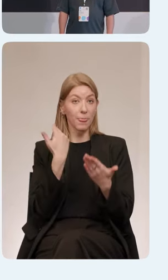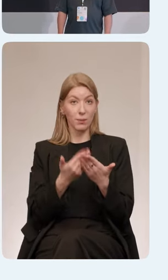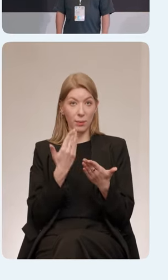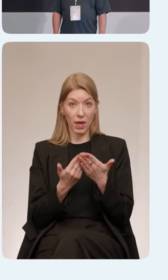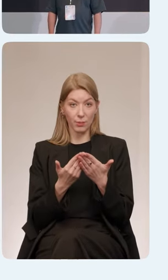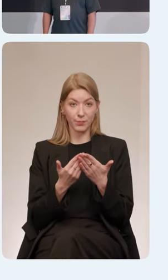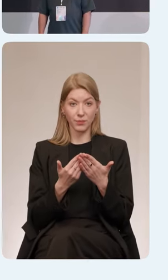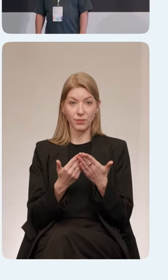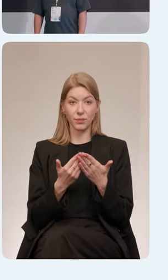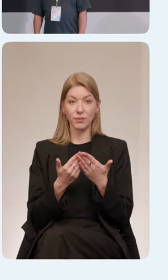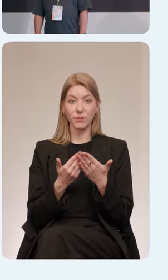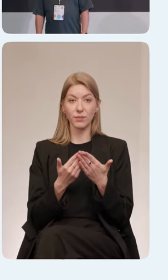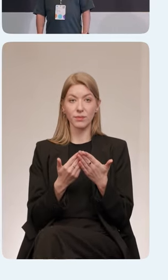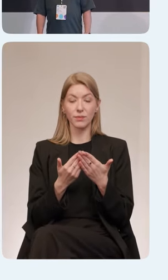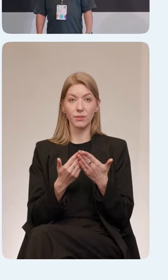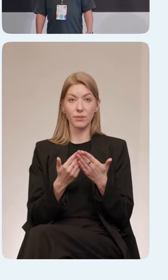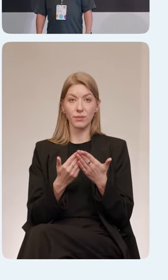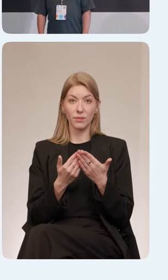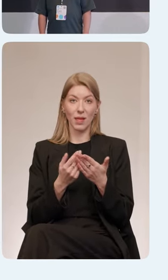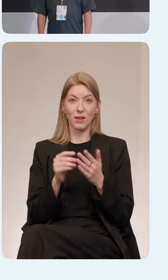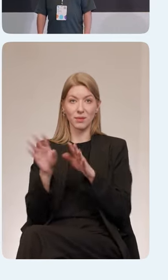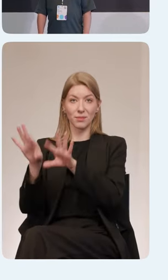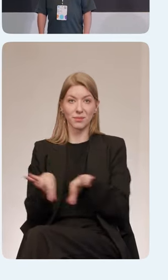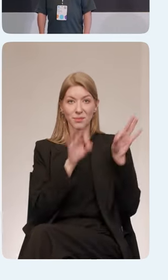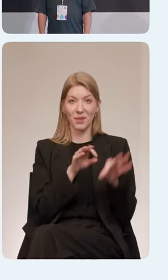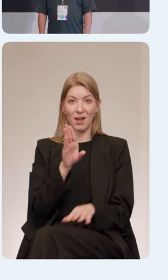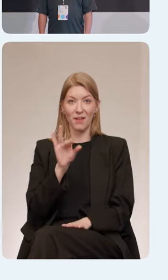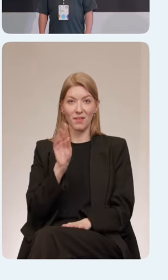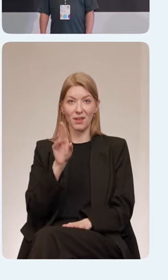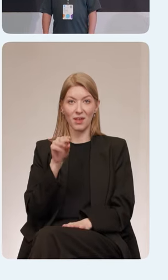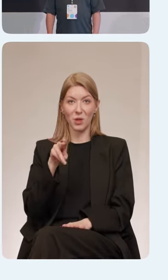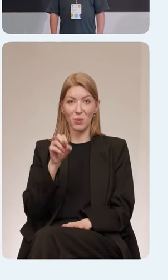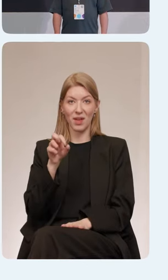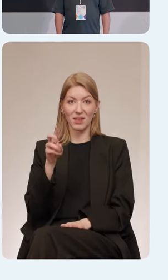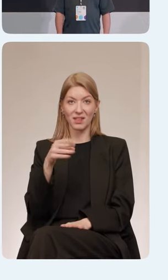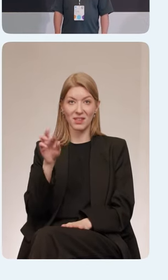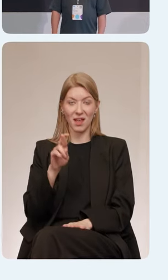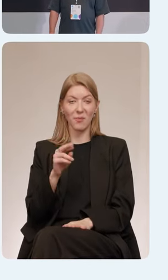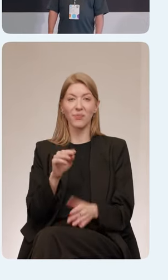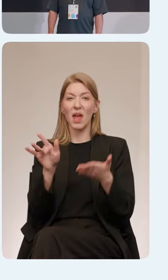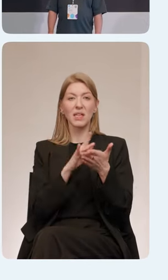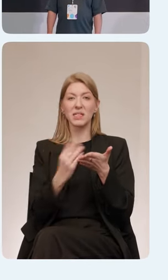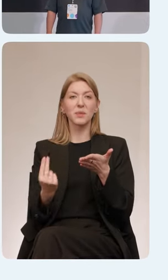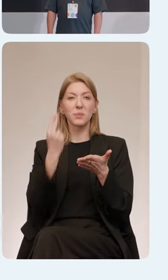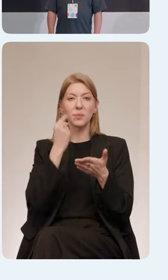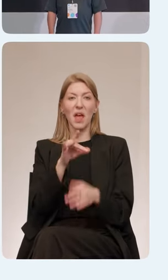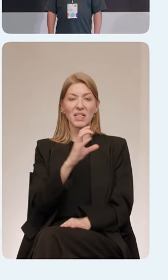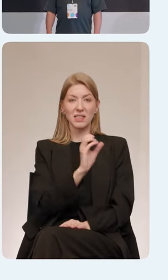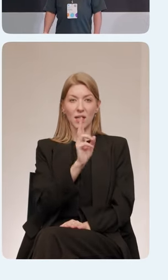Википедия, что такое скринридер. То есть, это экранно-считывающее устройство,